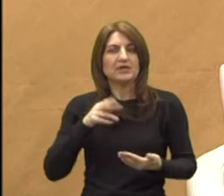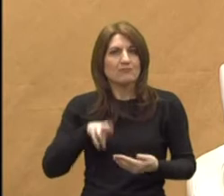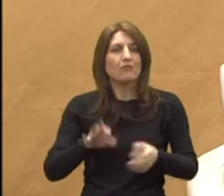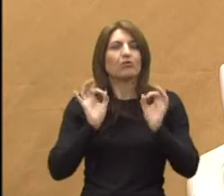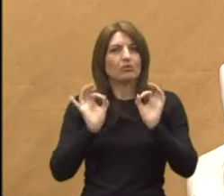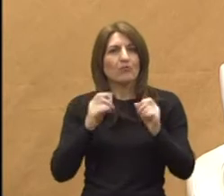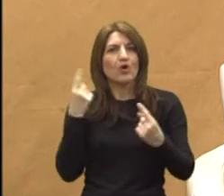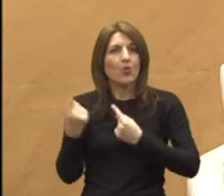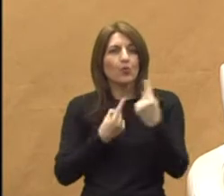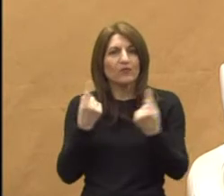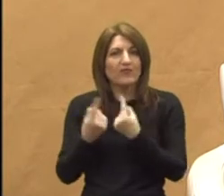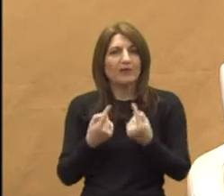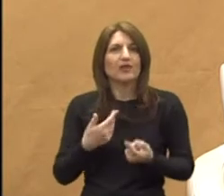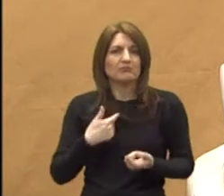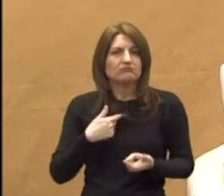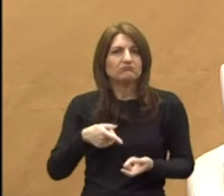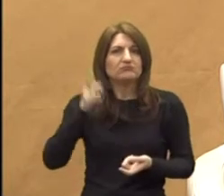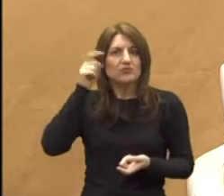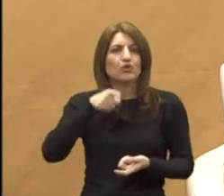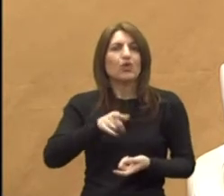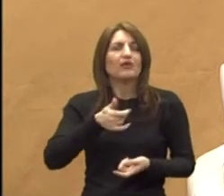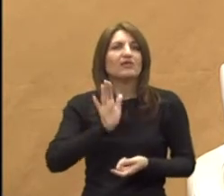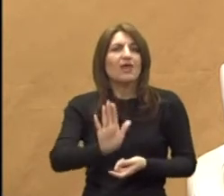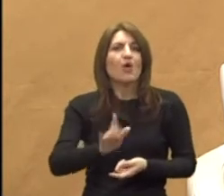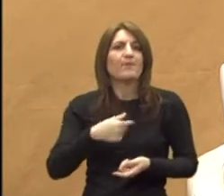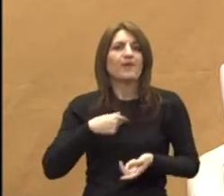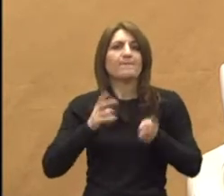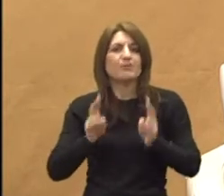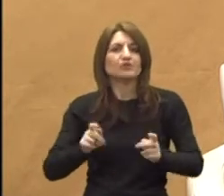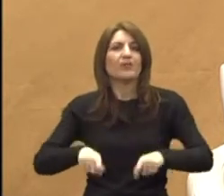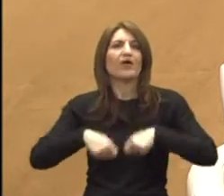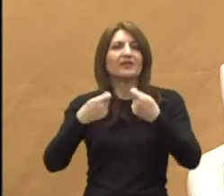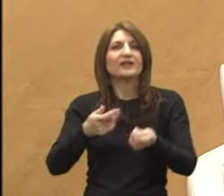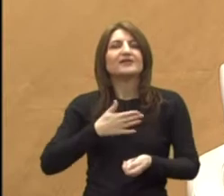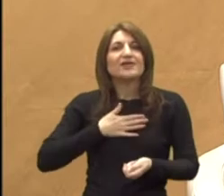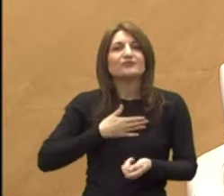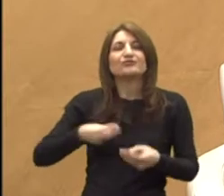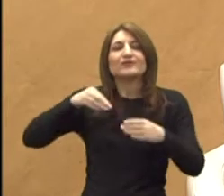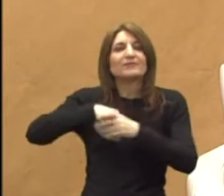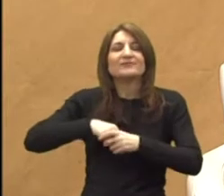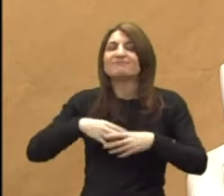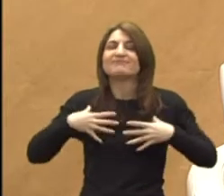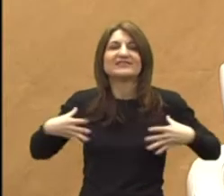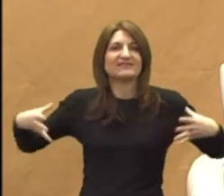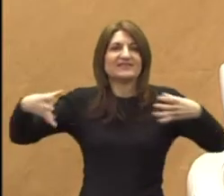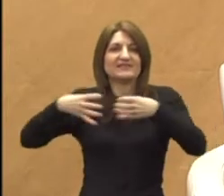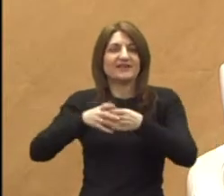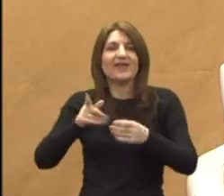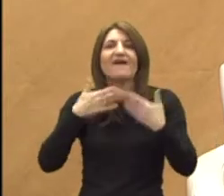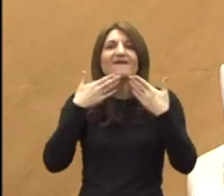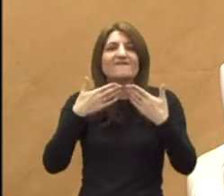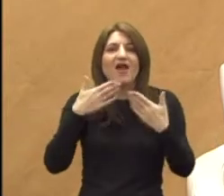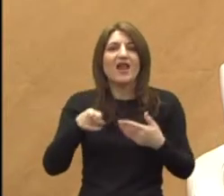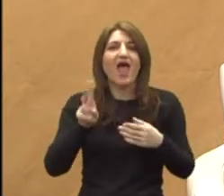uvjete i smatrali smo da je to način kako je to mi možemo dati naš doprinos svi zajedno. I hvala